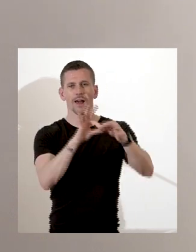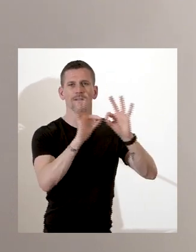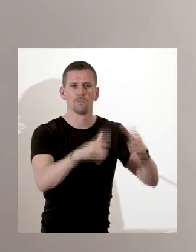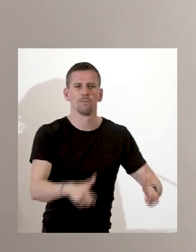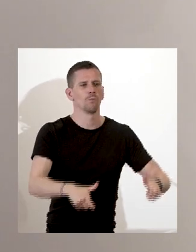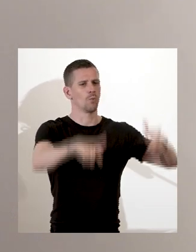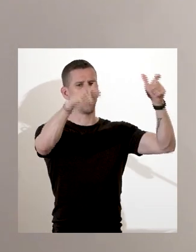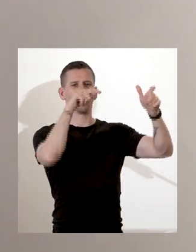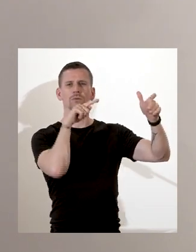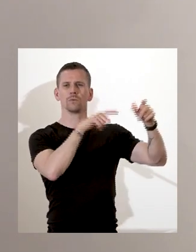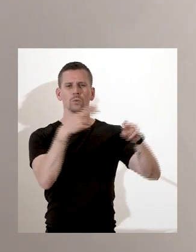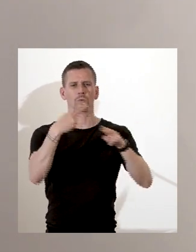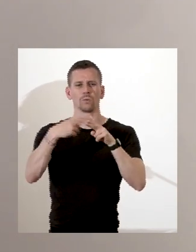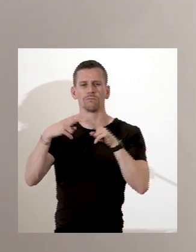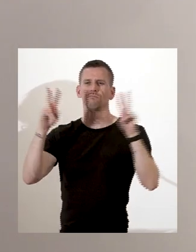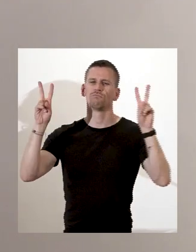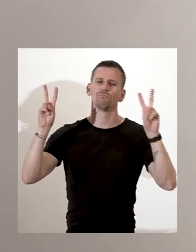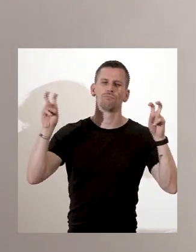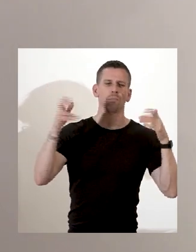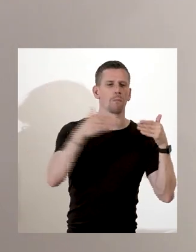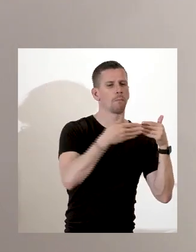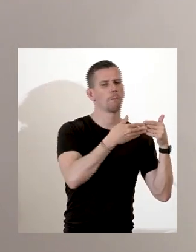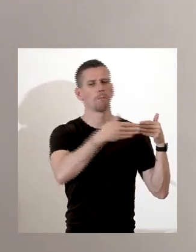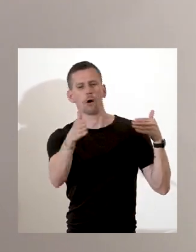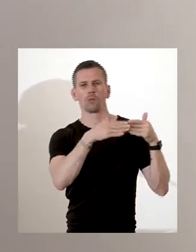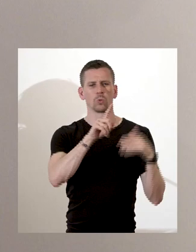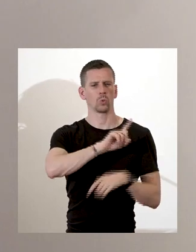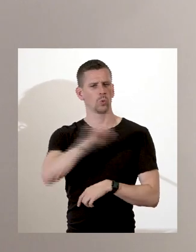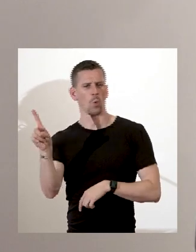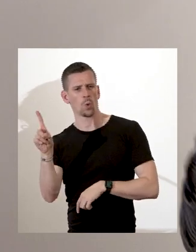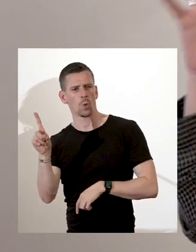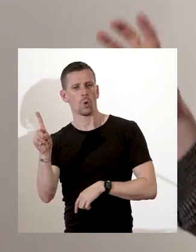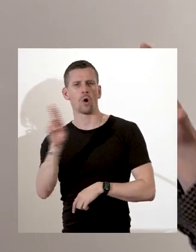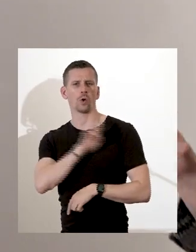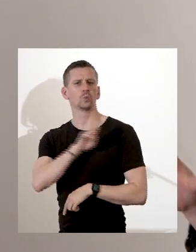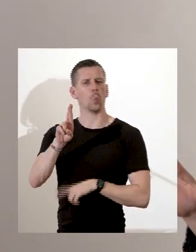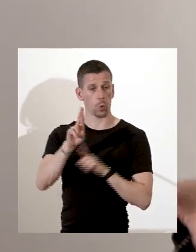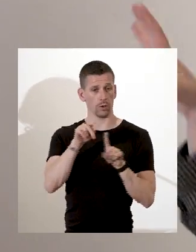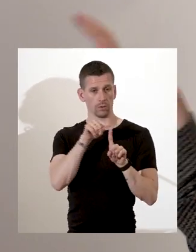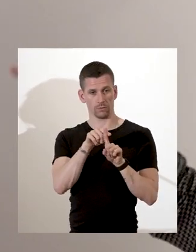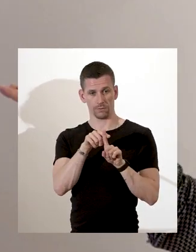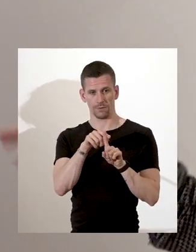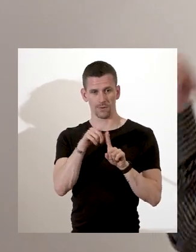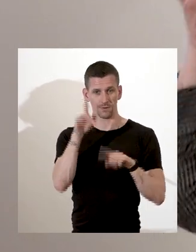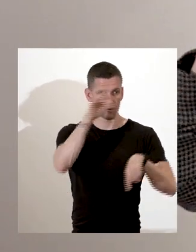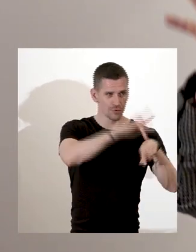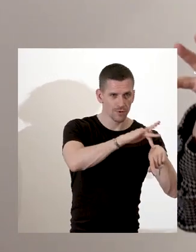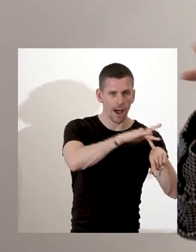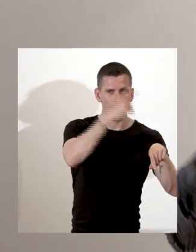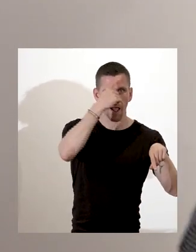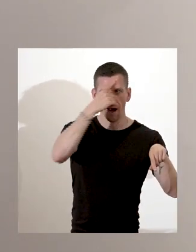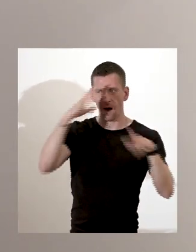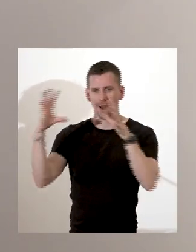'est intéressant parce que ça permet de voir une mondialisation des mémoires de l'esclavage par le dialogue entre plusieurs lieux de mémoire, à New York,